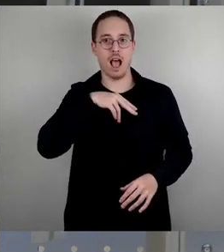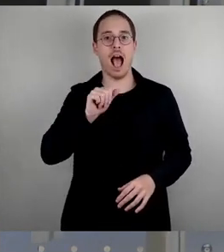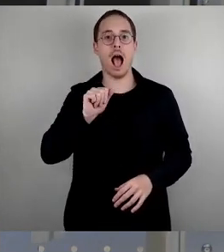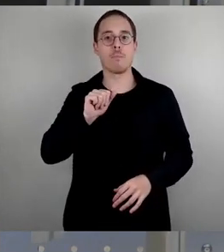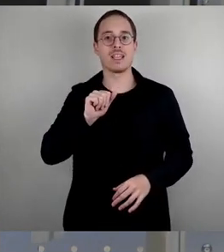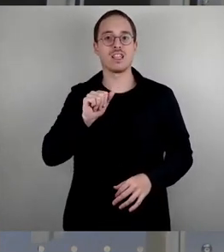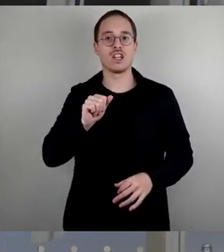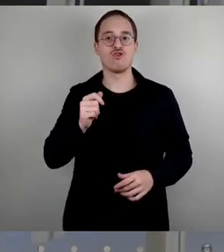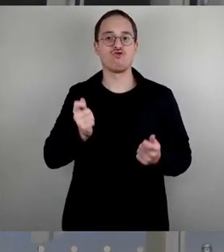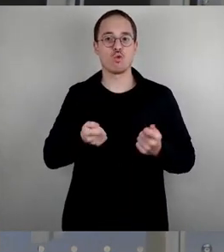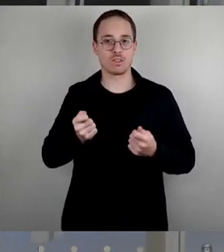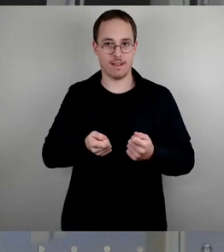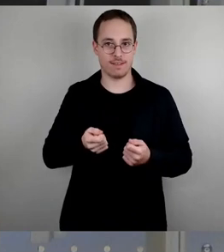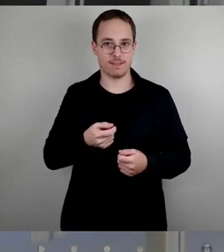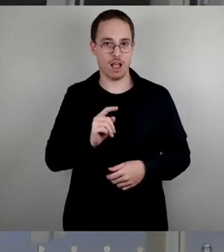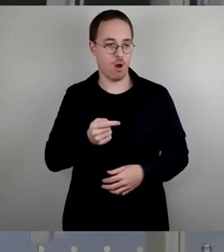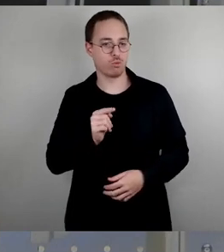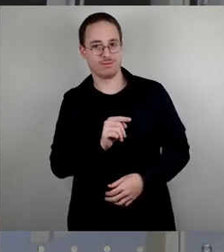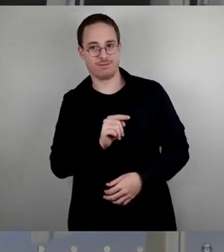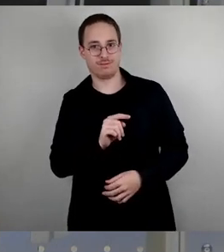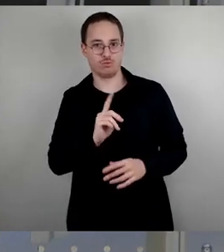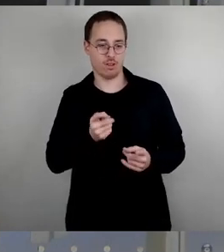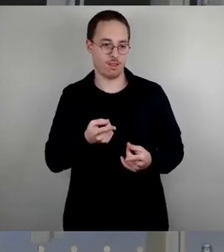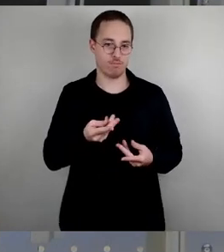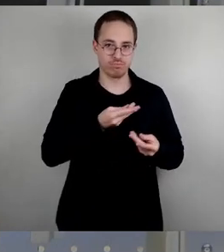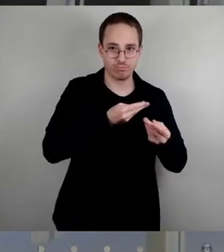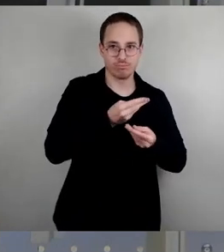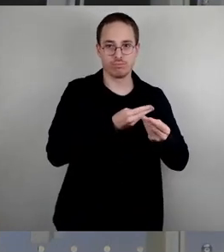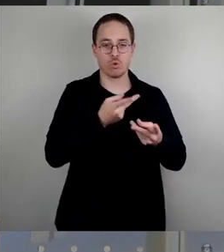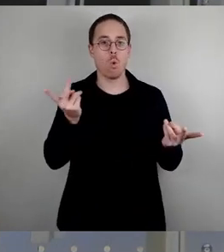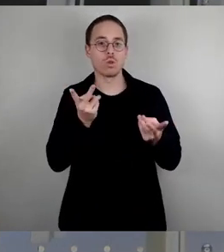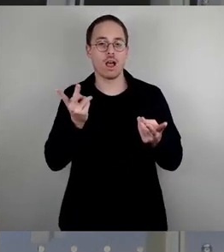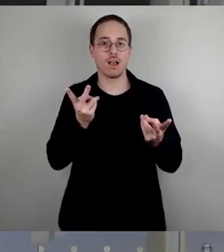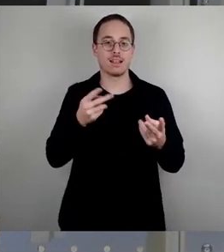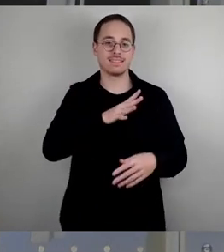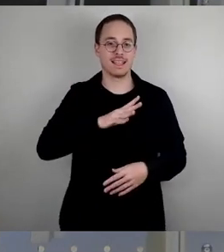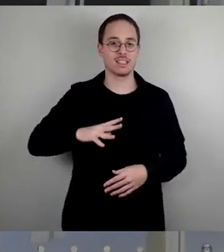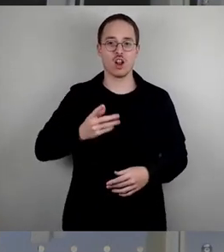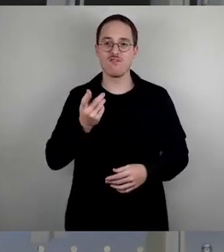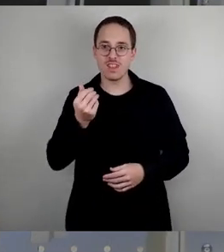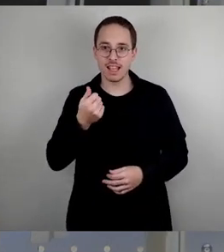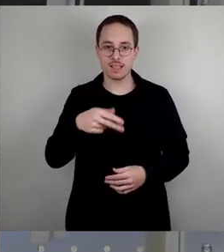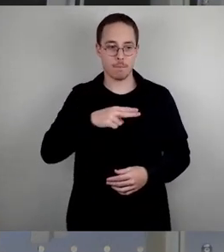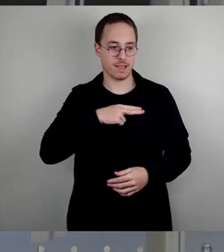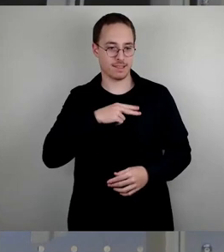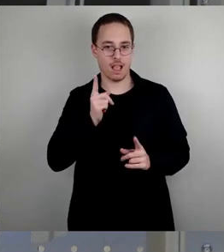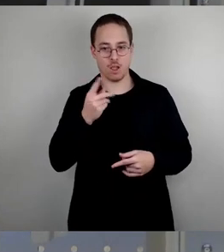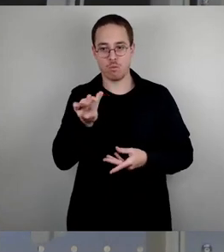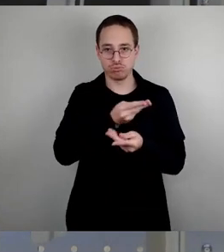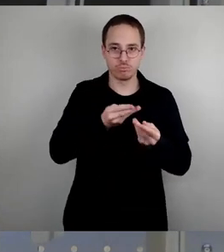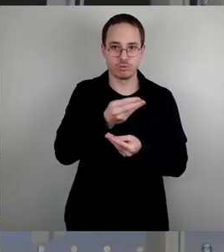gerne mit Ihrem sächsischen Finanzminister, Herr Vorjohann, darüber reden. Doch in diese Richtung habe ich nichts gehört in den